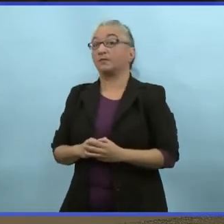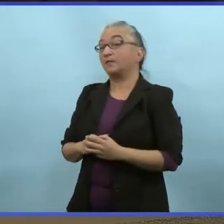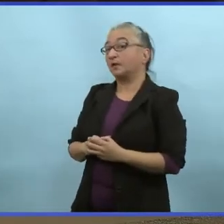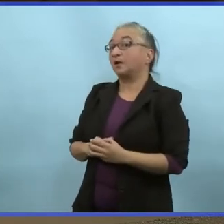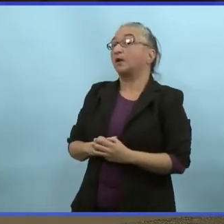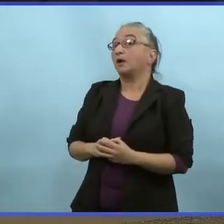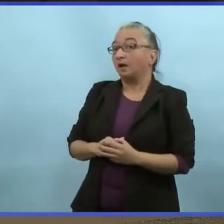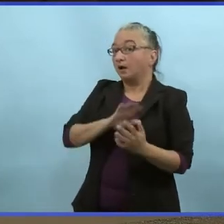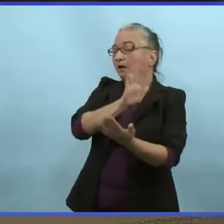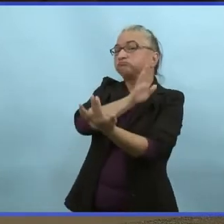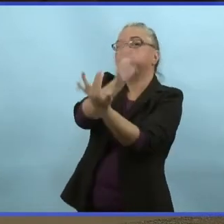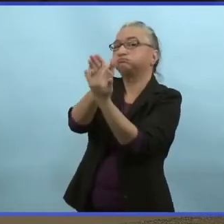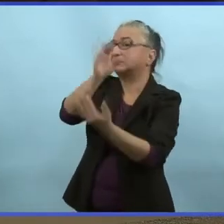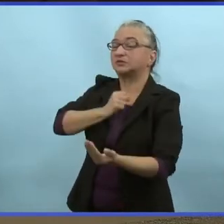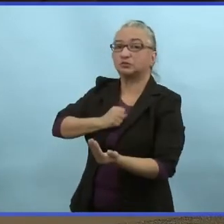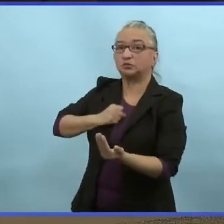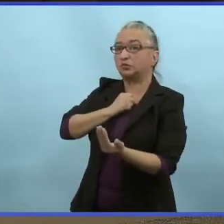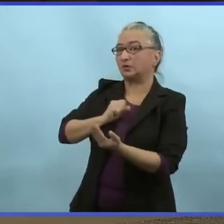Inaudible